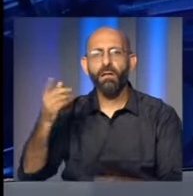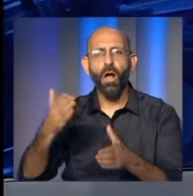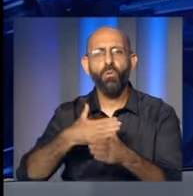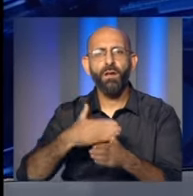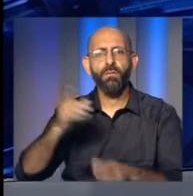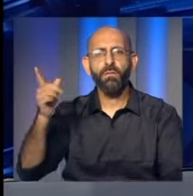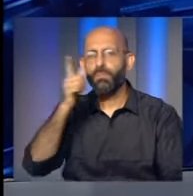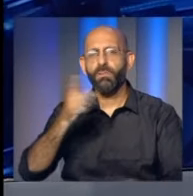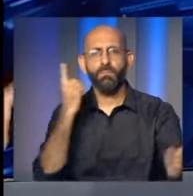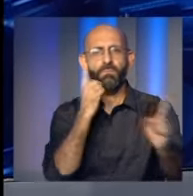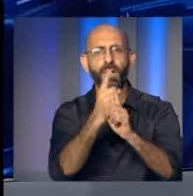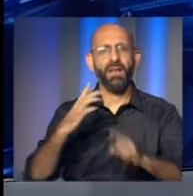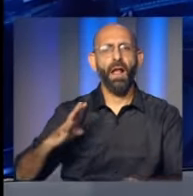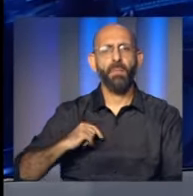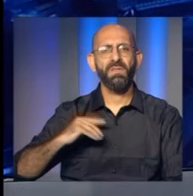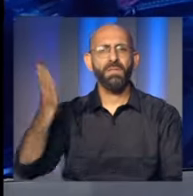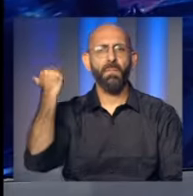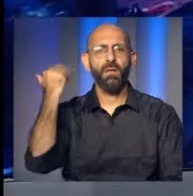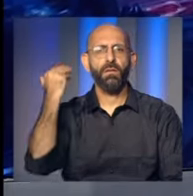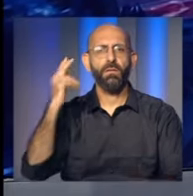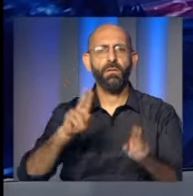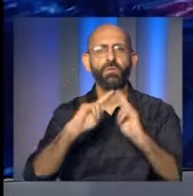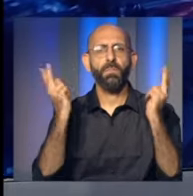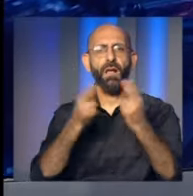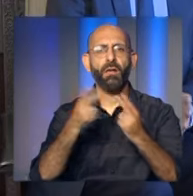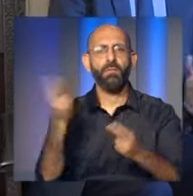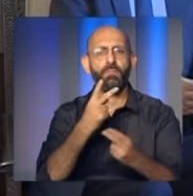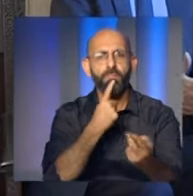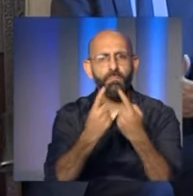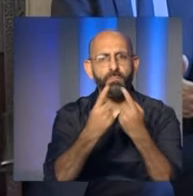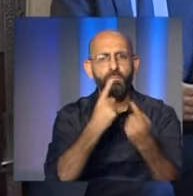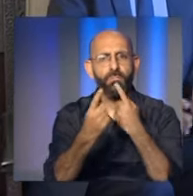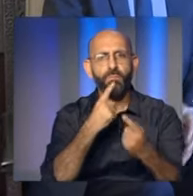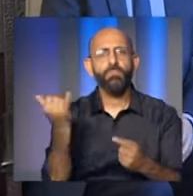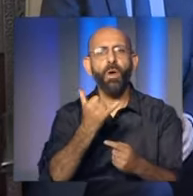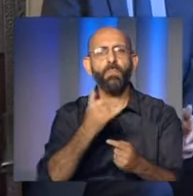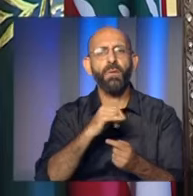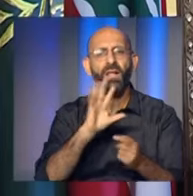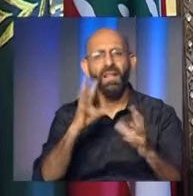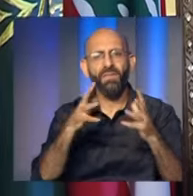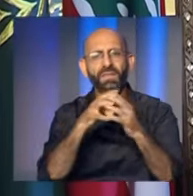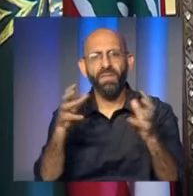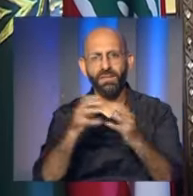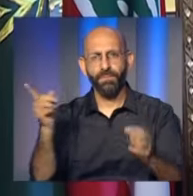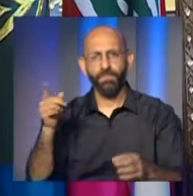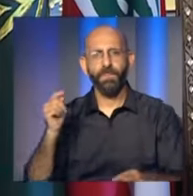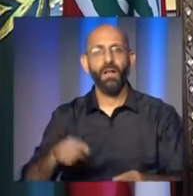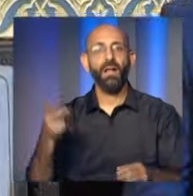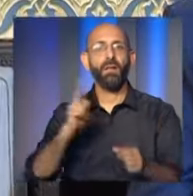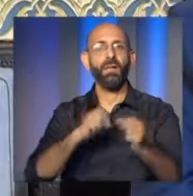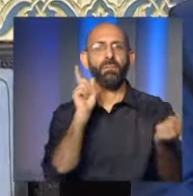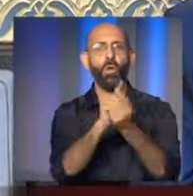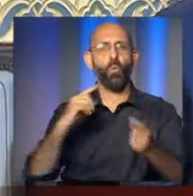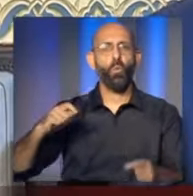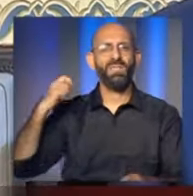اللبنانية الشيخ عبدالطيف داريان بحث مع النائب السابق عاصم عراجي في الأوضاع المحلية والتطورات في المنطقة كما التقى